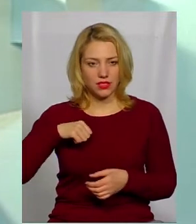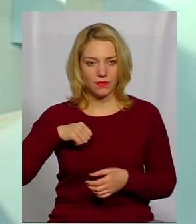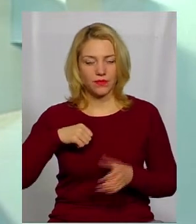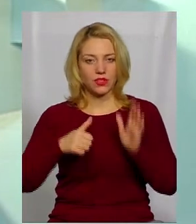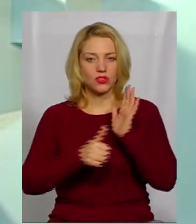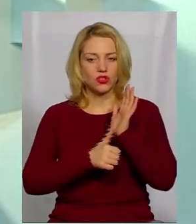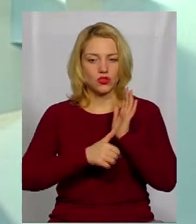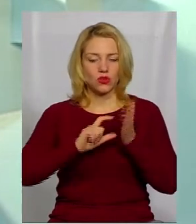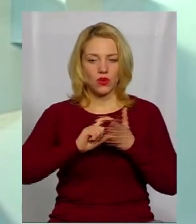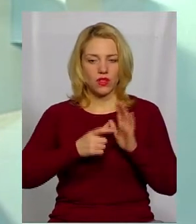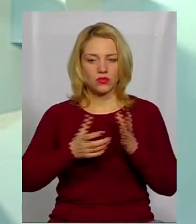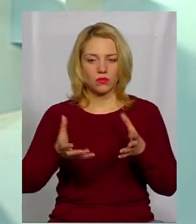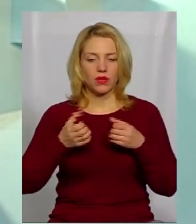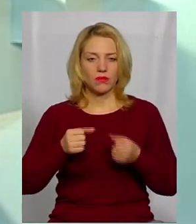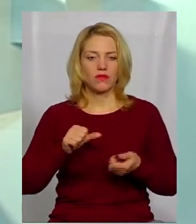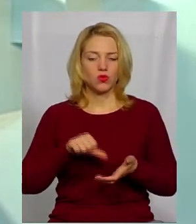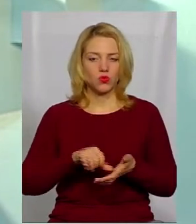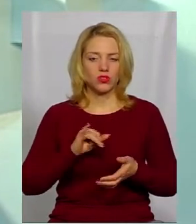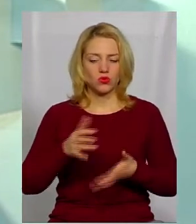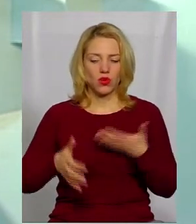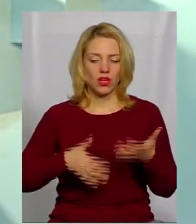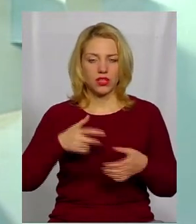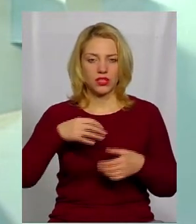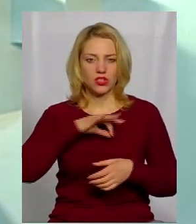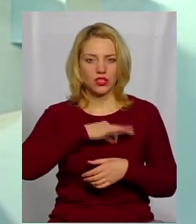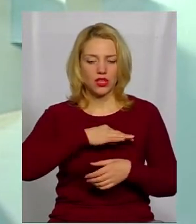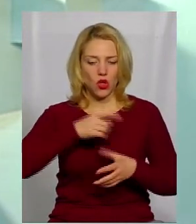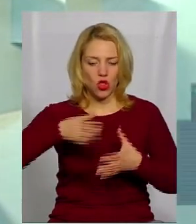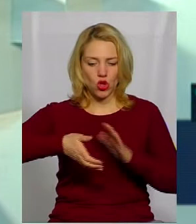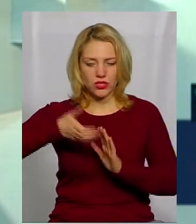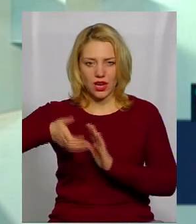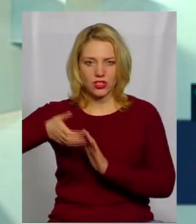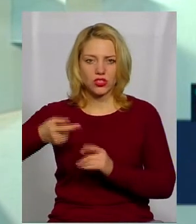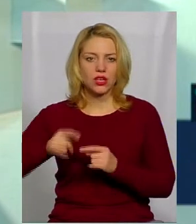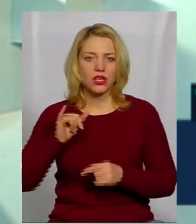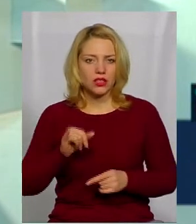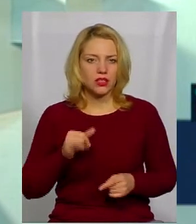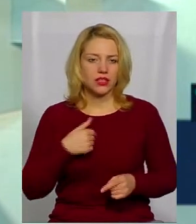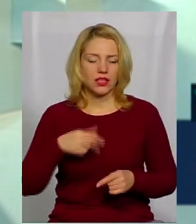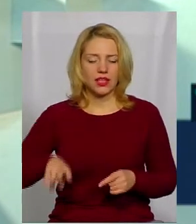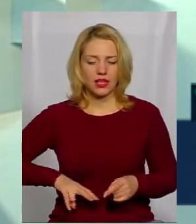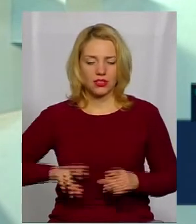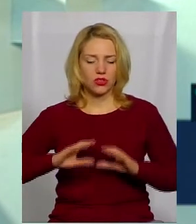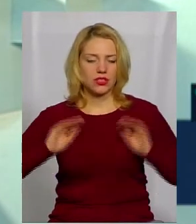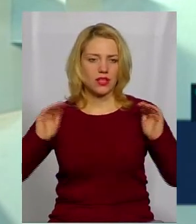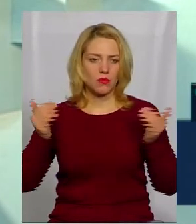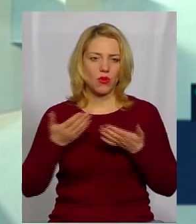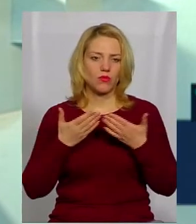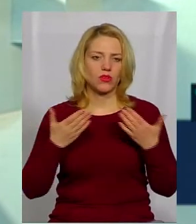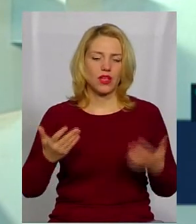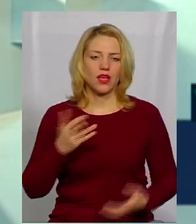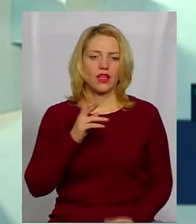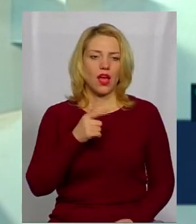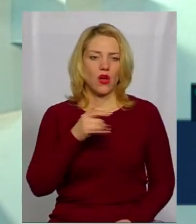з шостого класу приймав участь в археологічних дослідженнях і директора заповідника музею тодіше Михайла